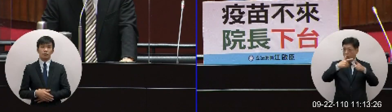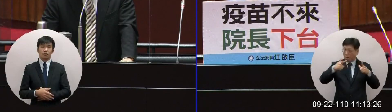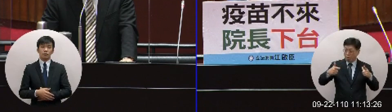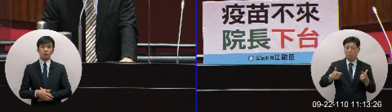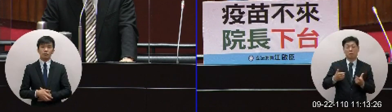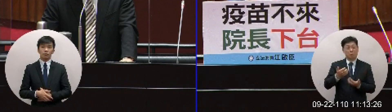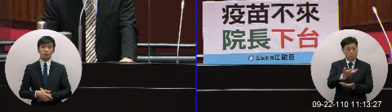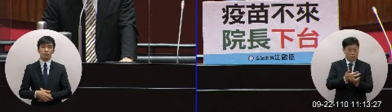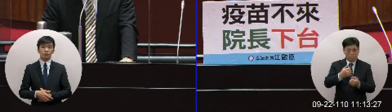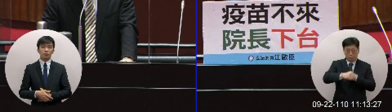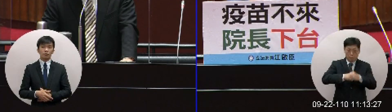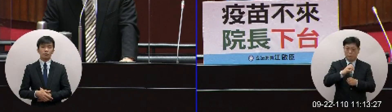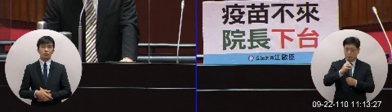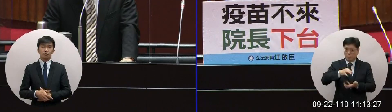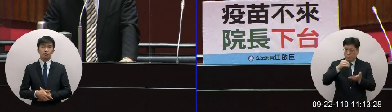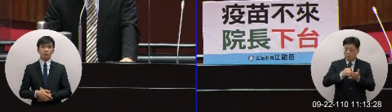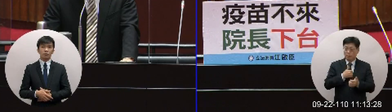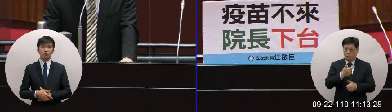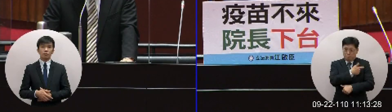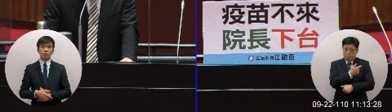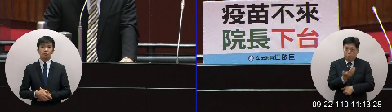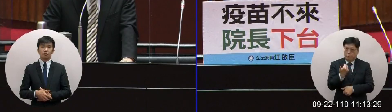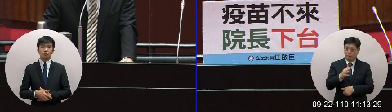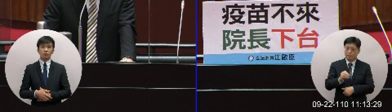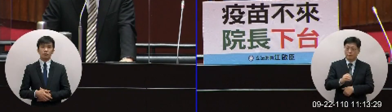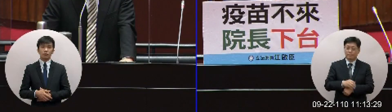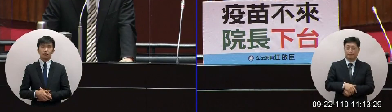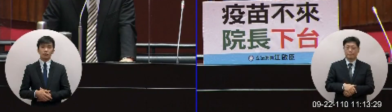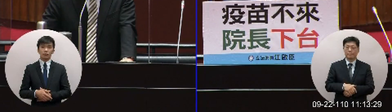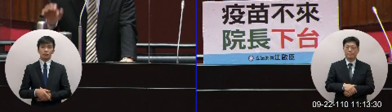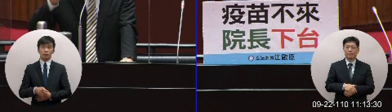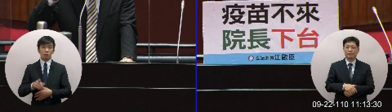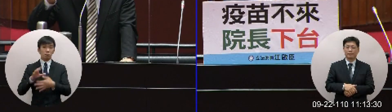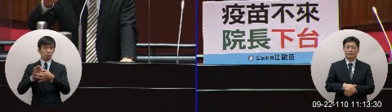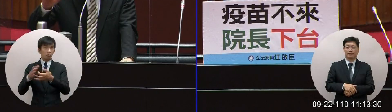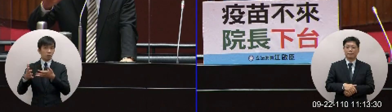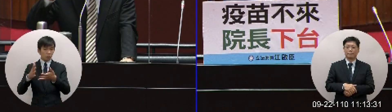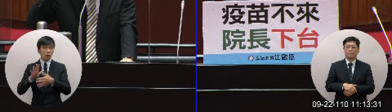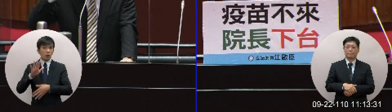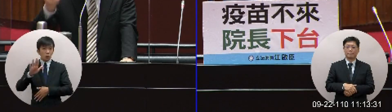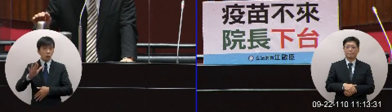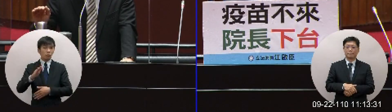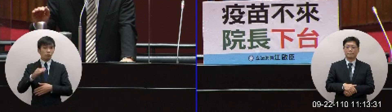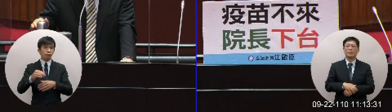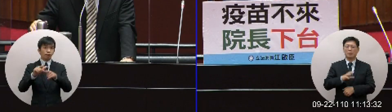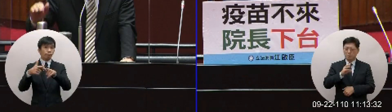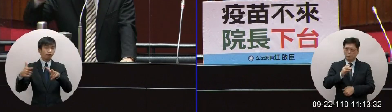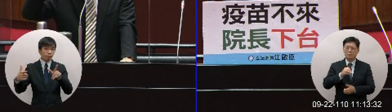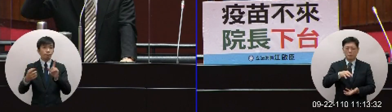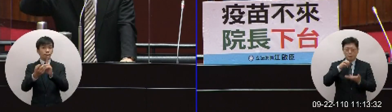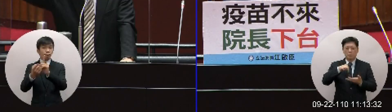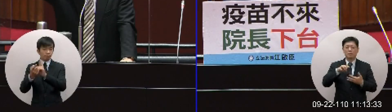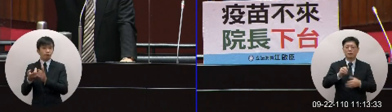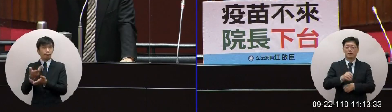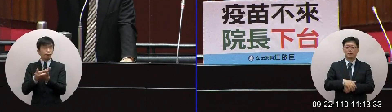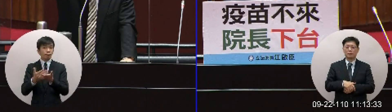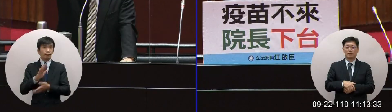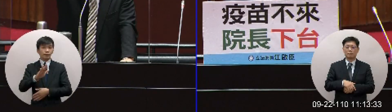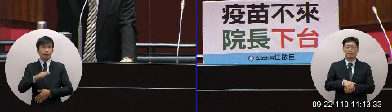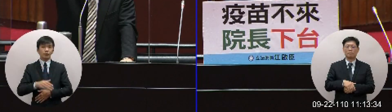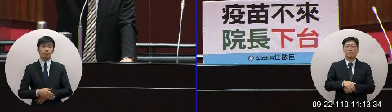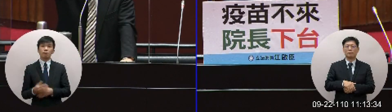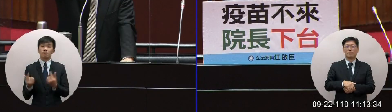互動有沒有談到要疫苗都相關的都我們透過各種層次各種運動為國家